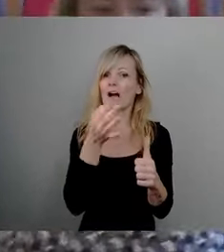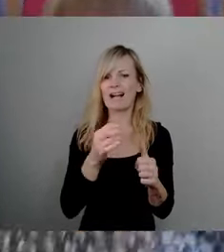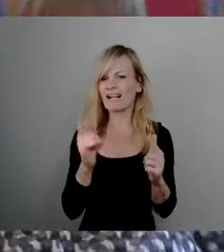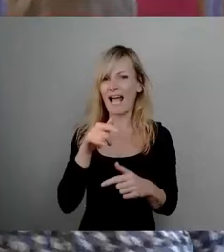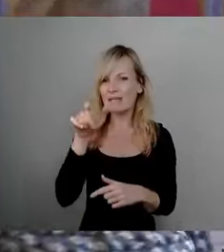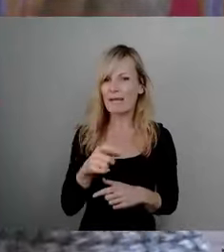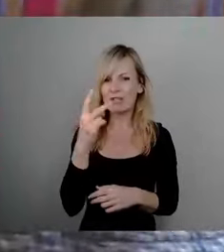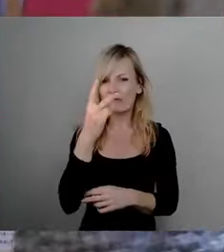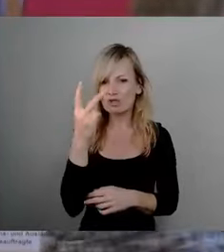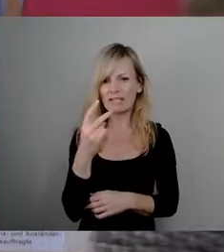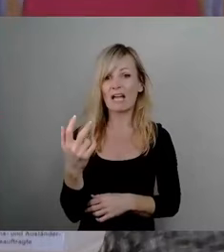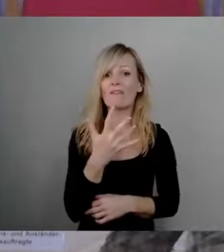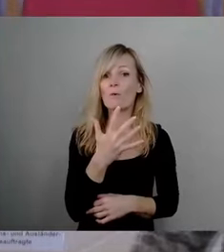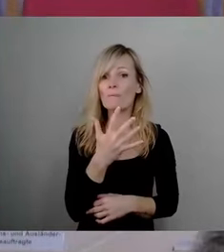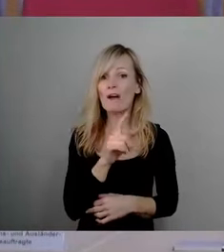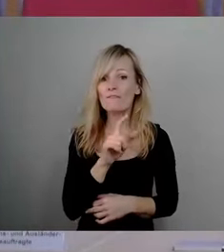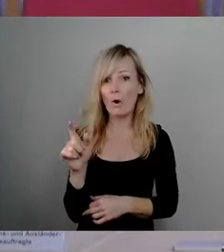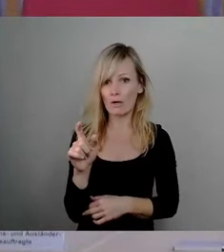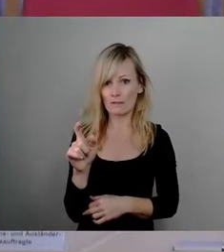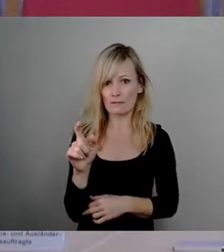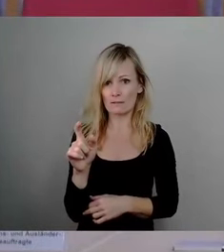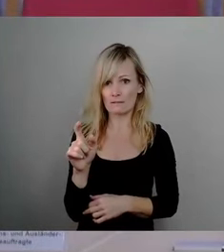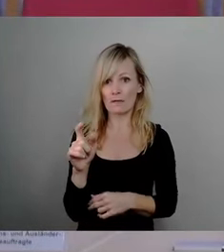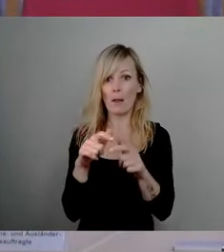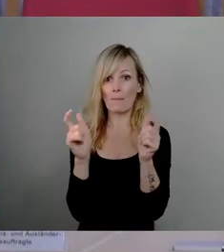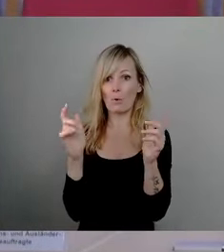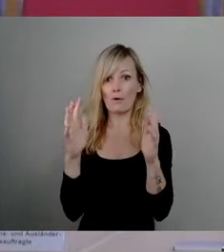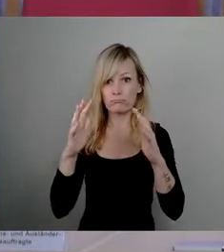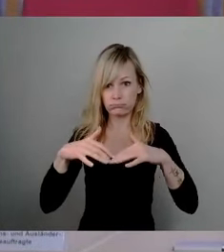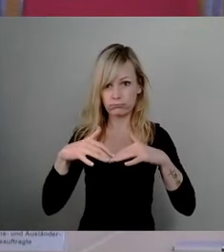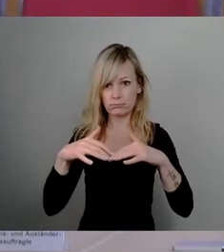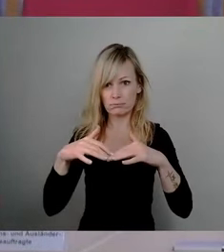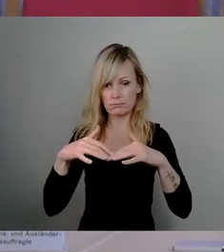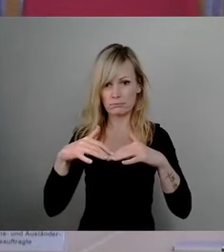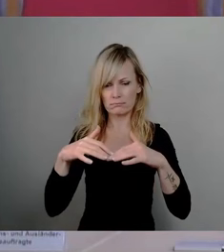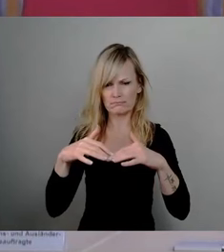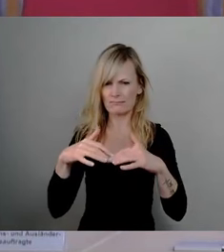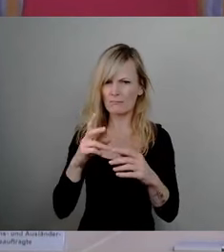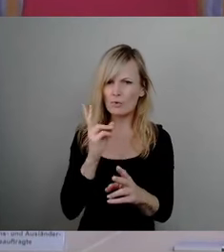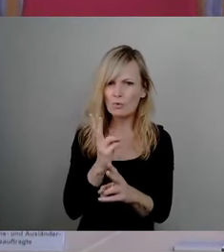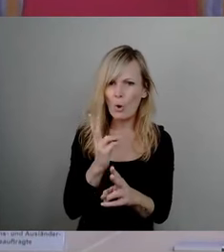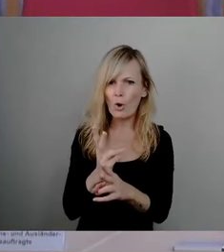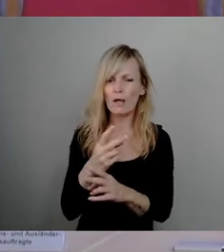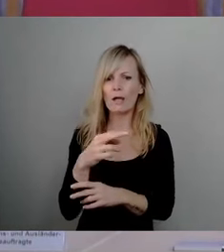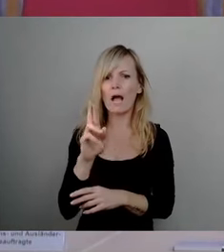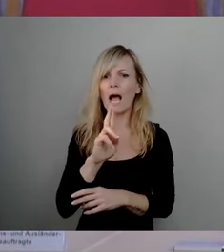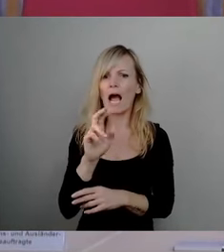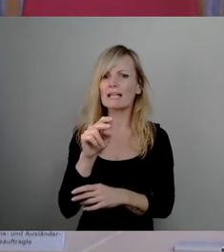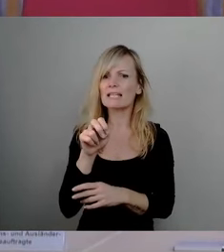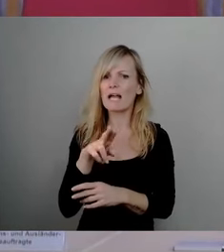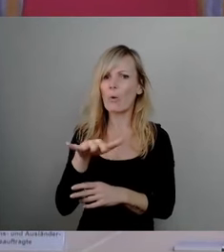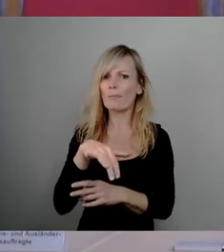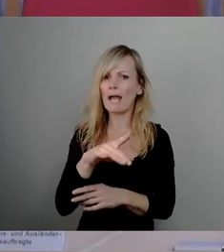fünf Wochen nach dem Brückeneinsturz immer noch Ampelschaltung, Rathenauplatz und auch unten am